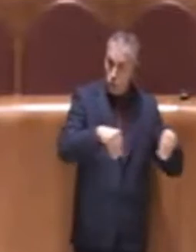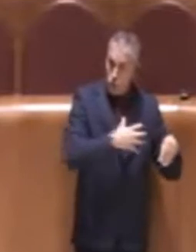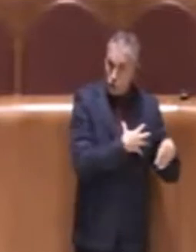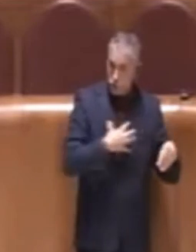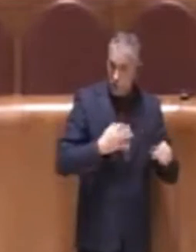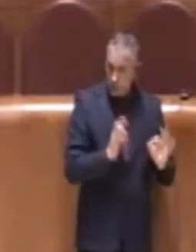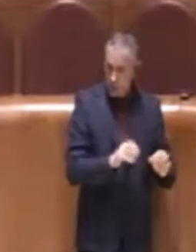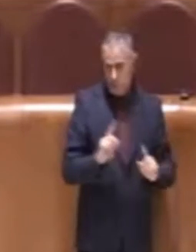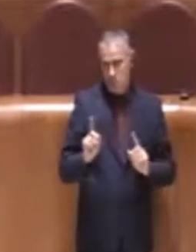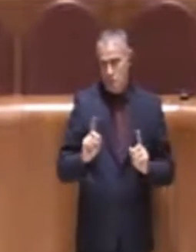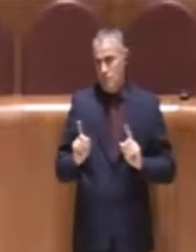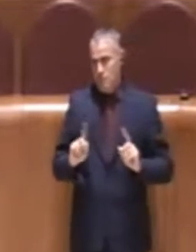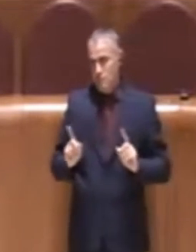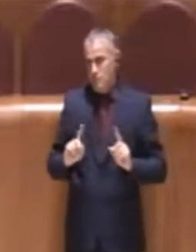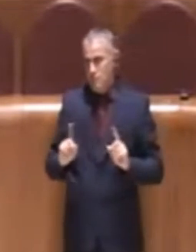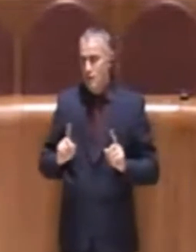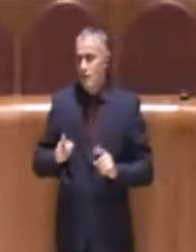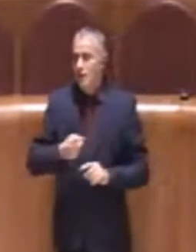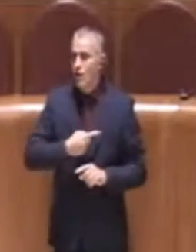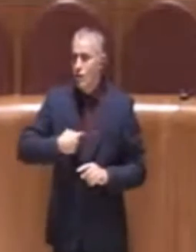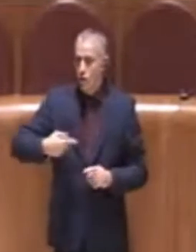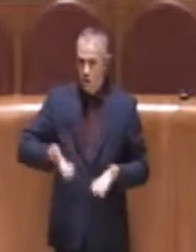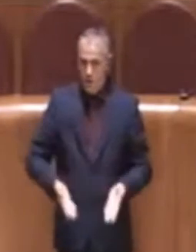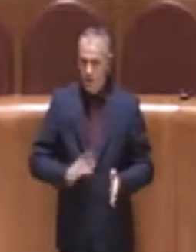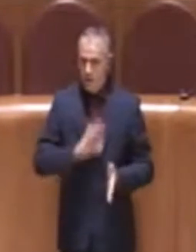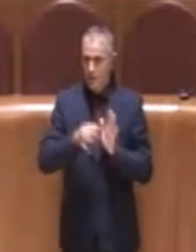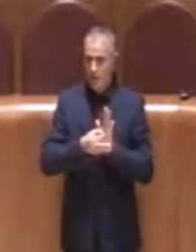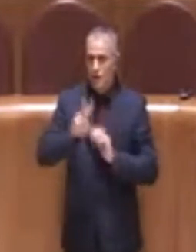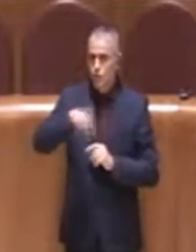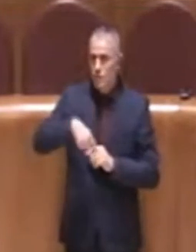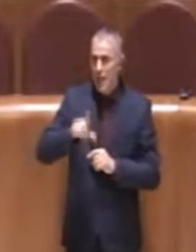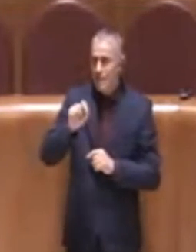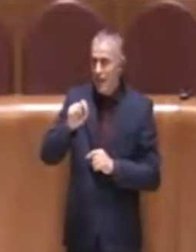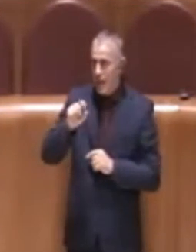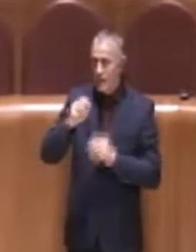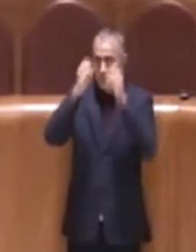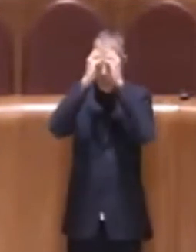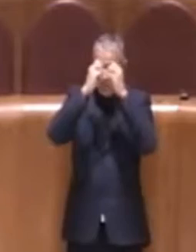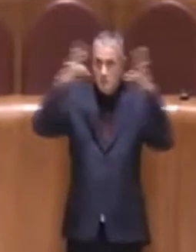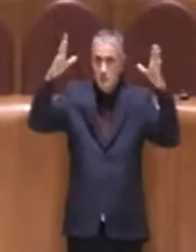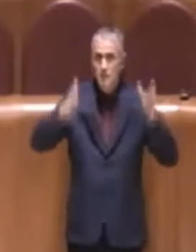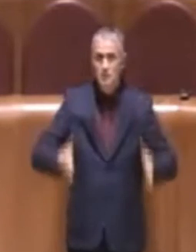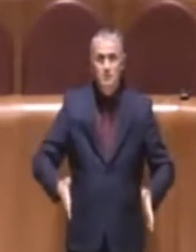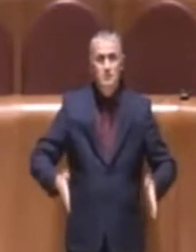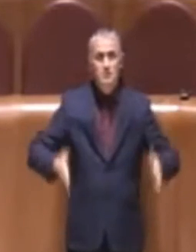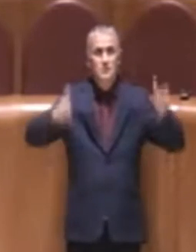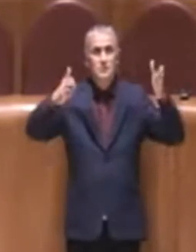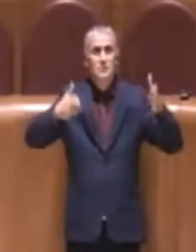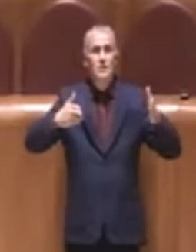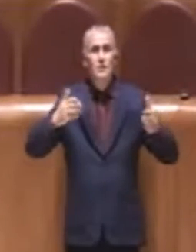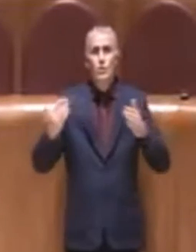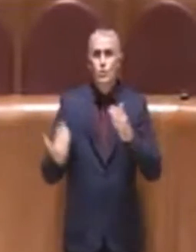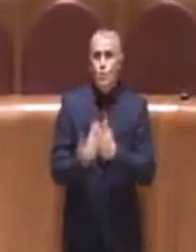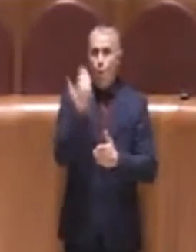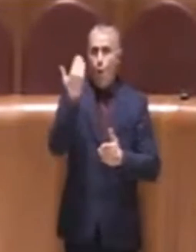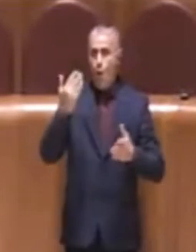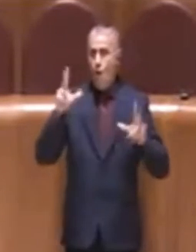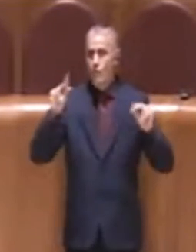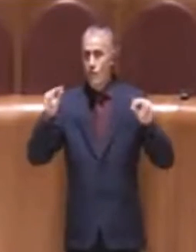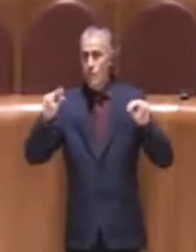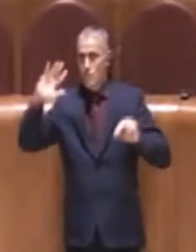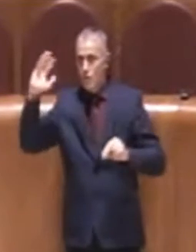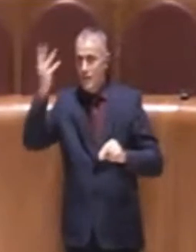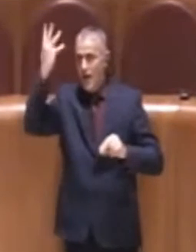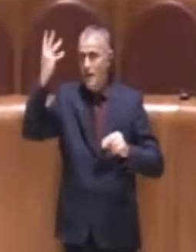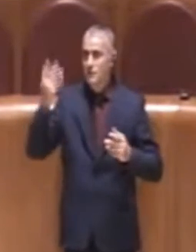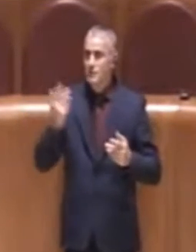nel 2020, per cui ci immaginiamo una struttura molto più innovativa che possa